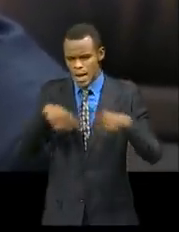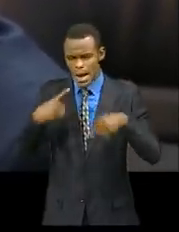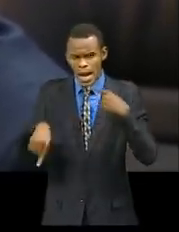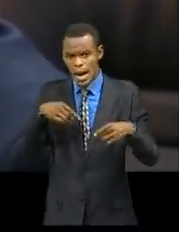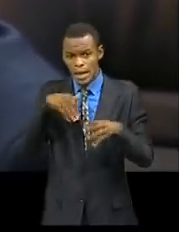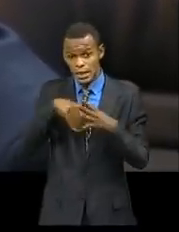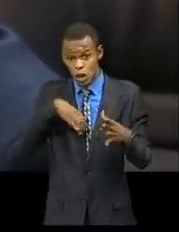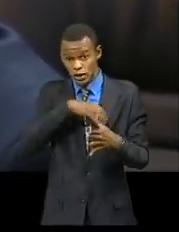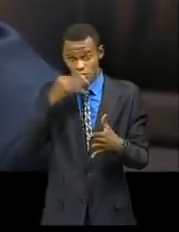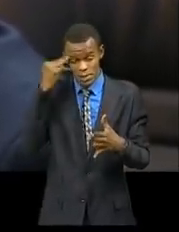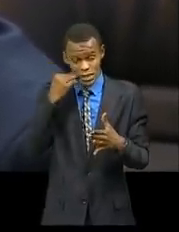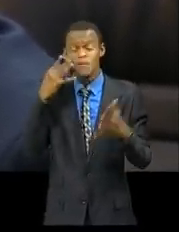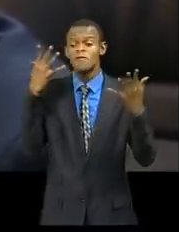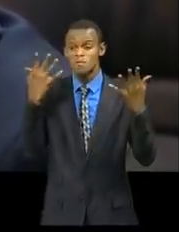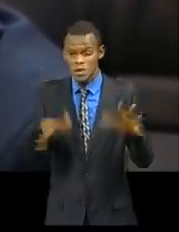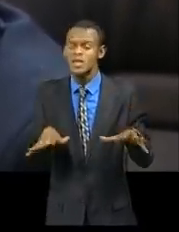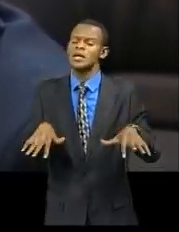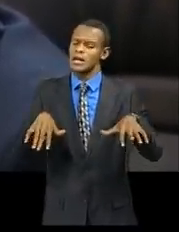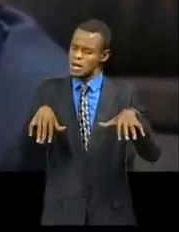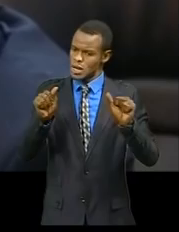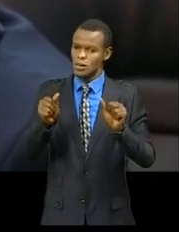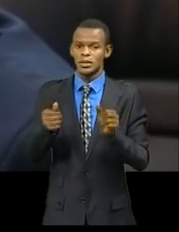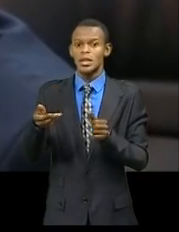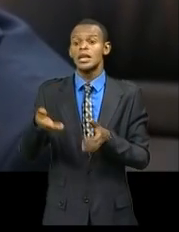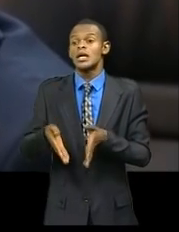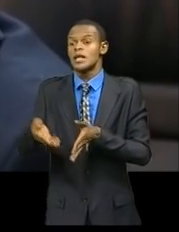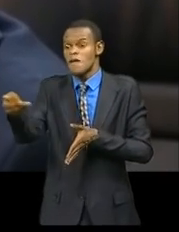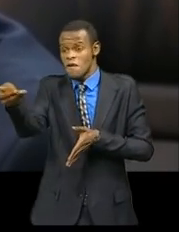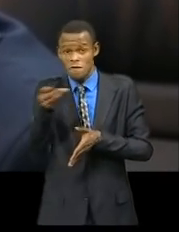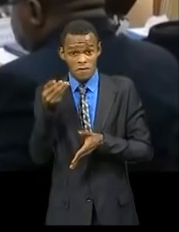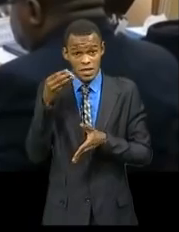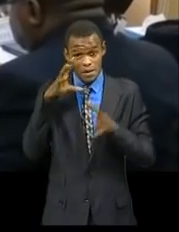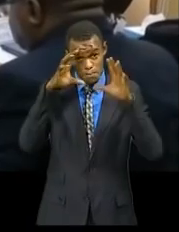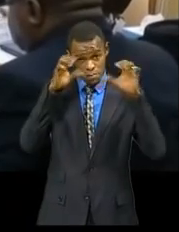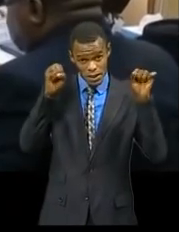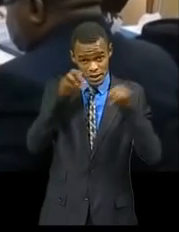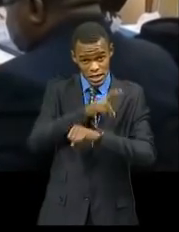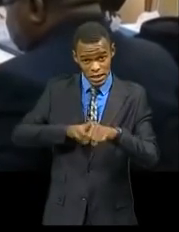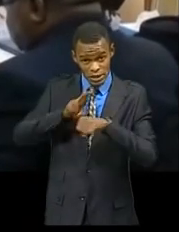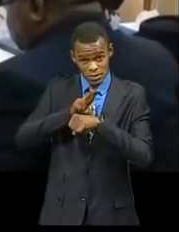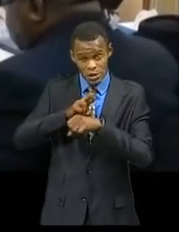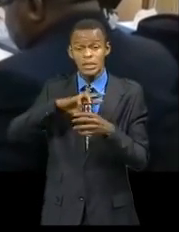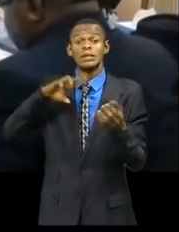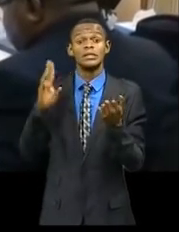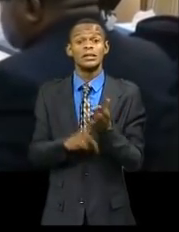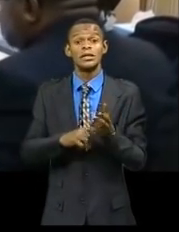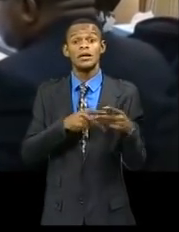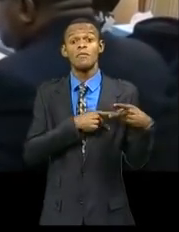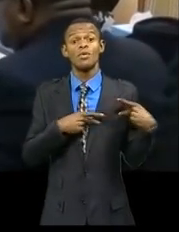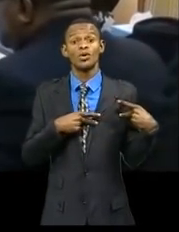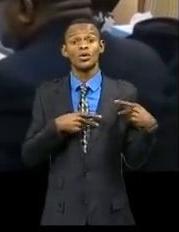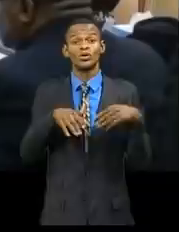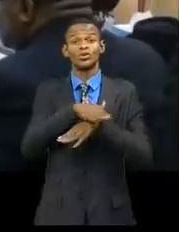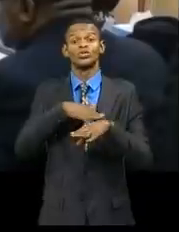adopté par le Conseil qui a invité le président de la République à signer le protocole sur l'industrie de pays membres